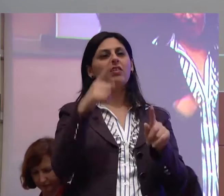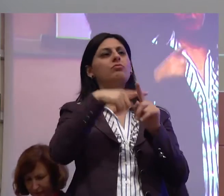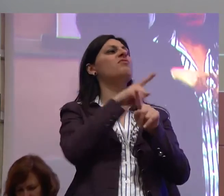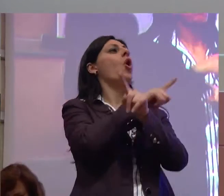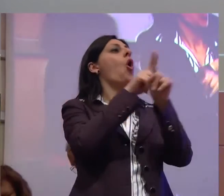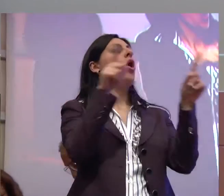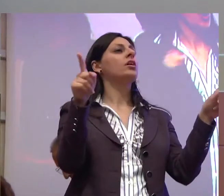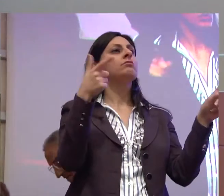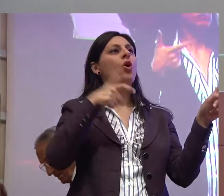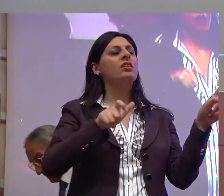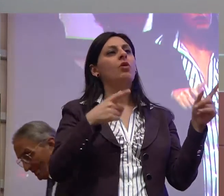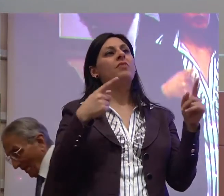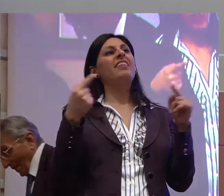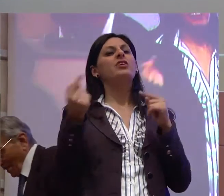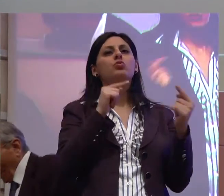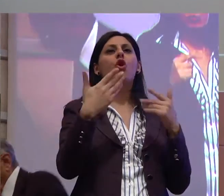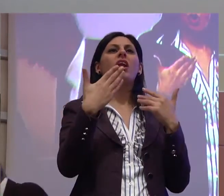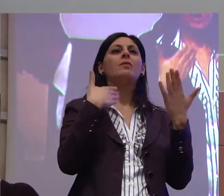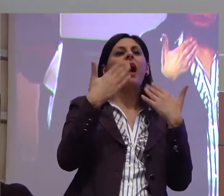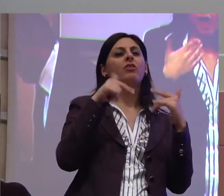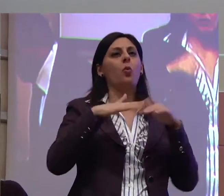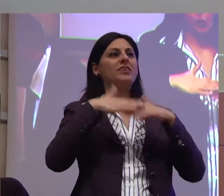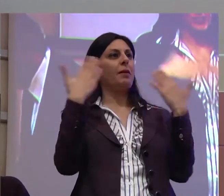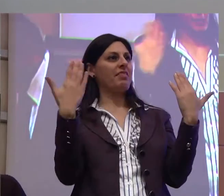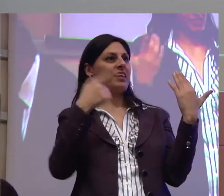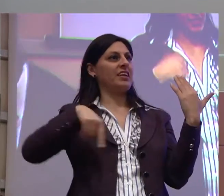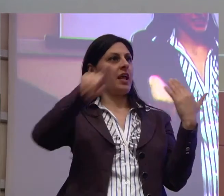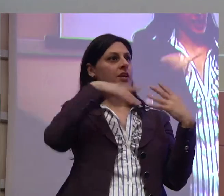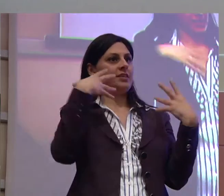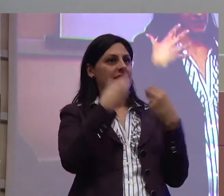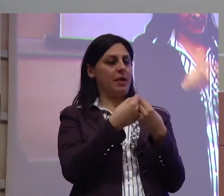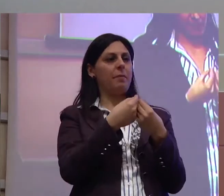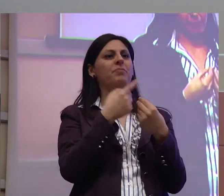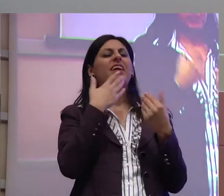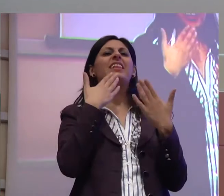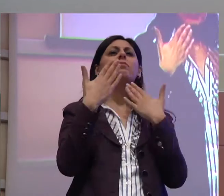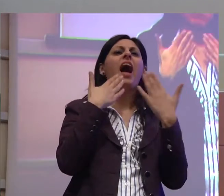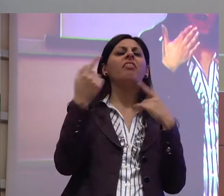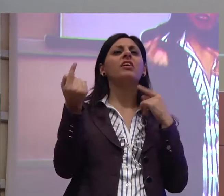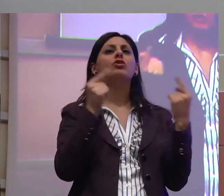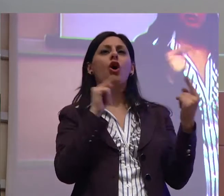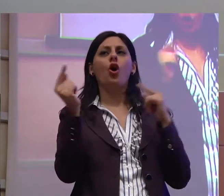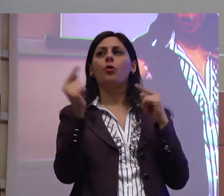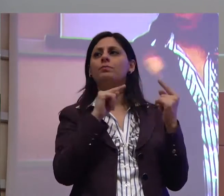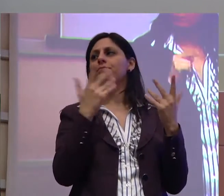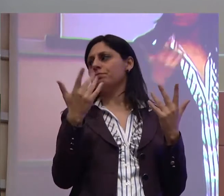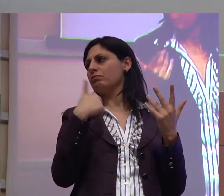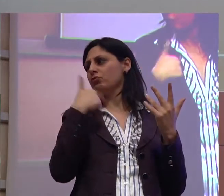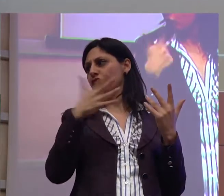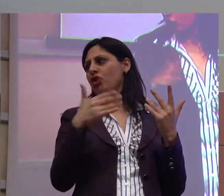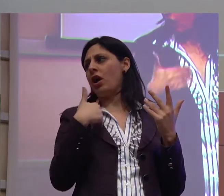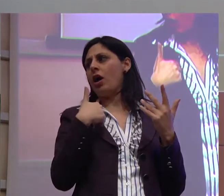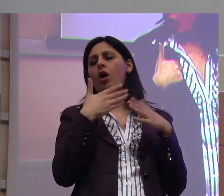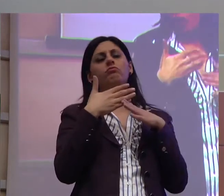per la discussione e il dibattito che stamattina state svolgendo. Un dibattito che ho condiviso